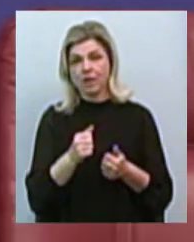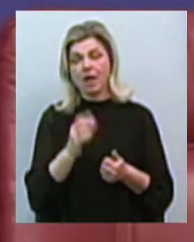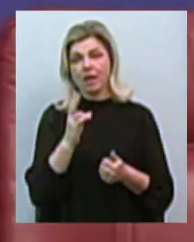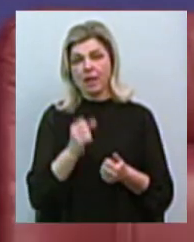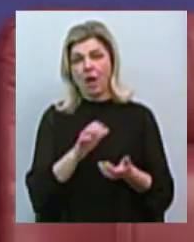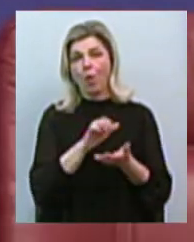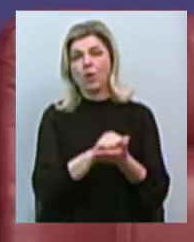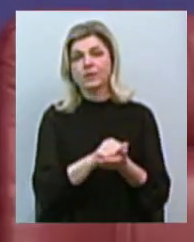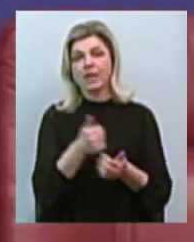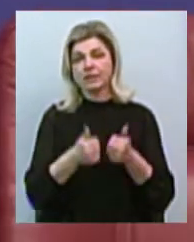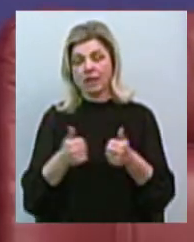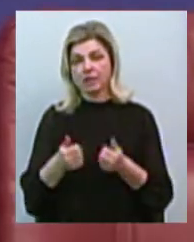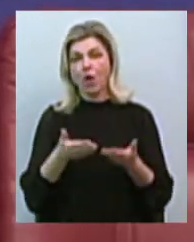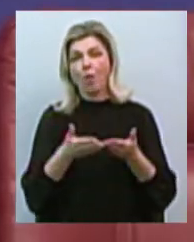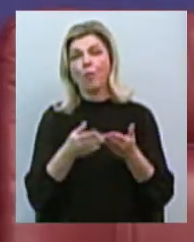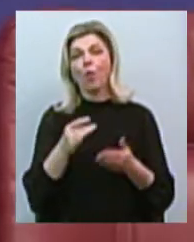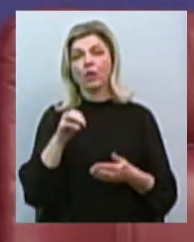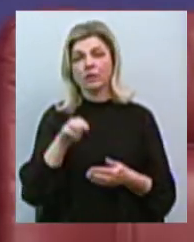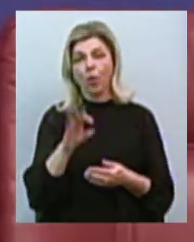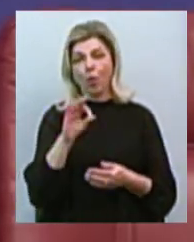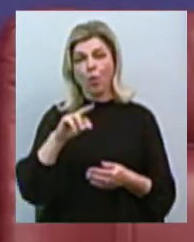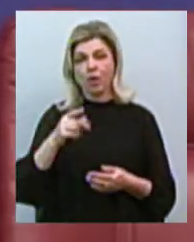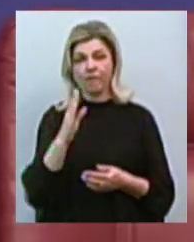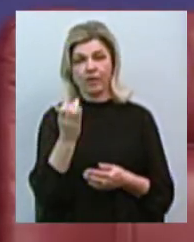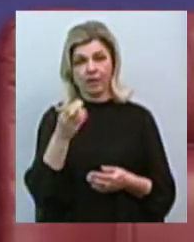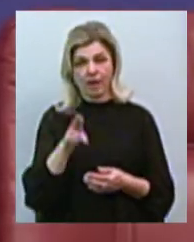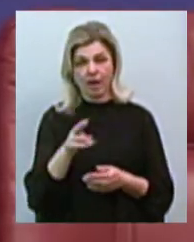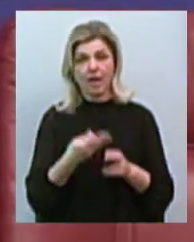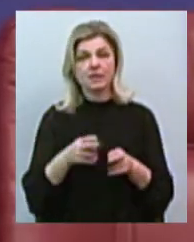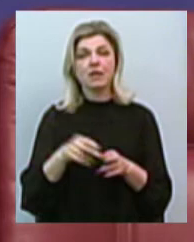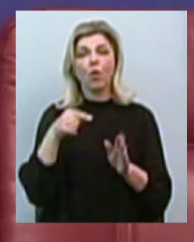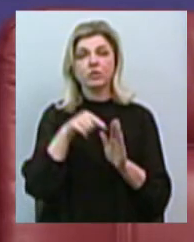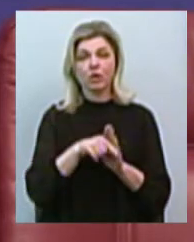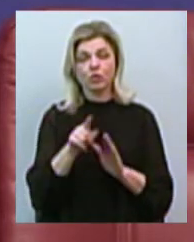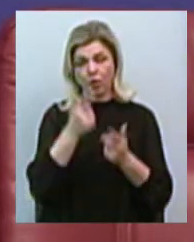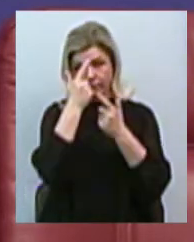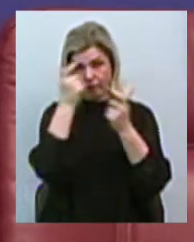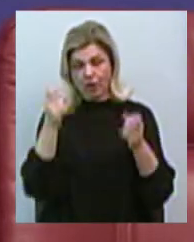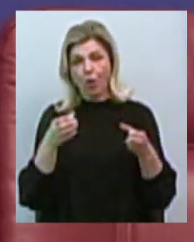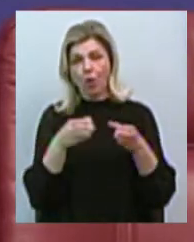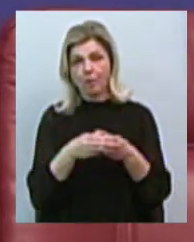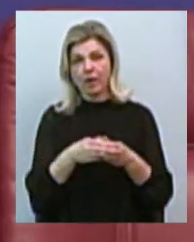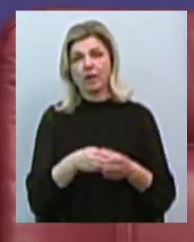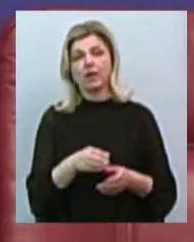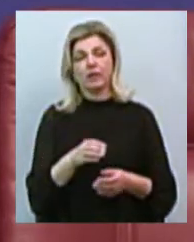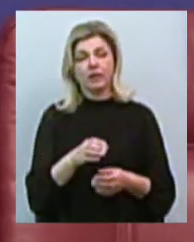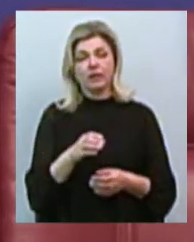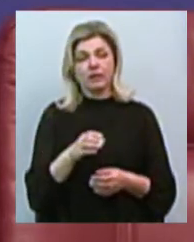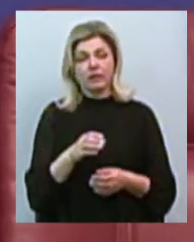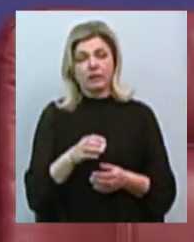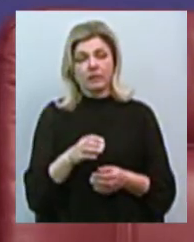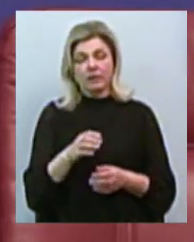концесію порту Ольвія. Це означає, що переможцем оголошена компанія Q-Terminals. Це